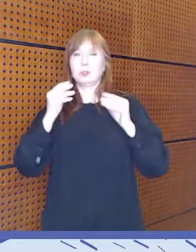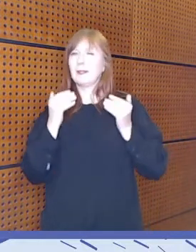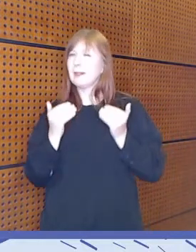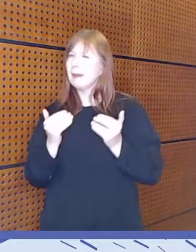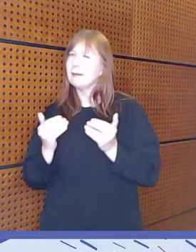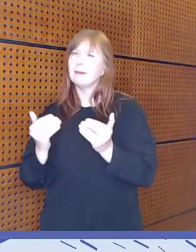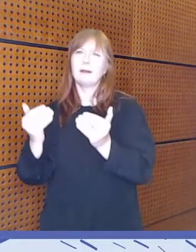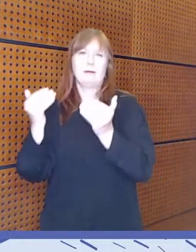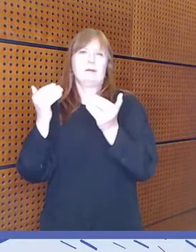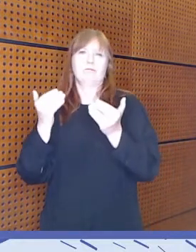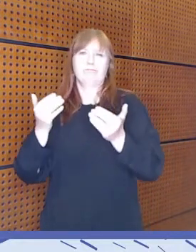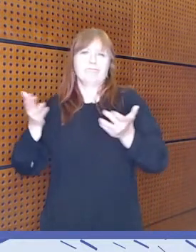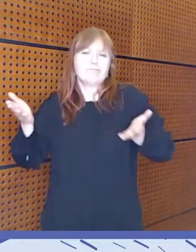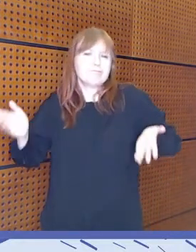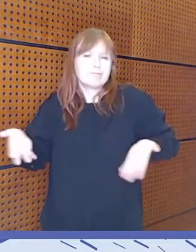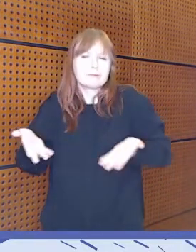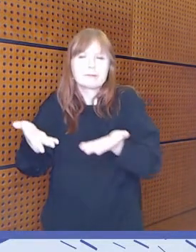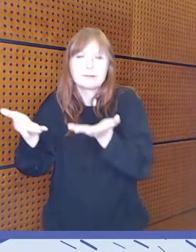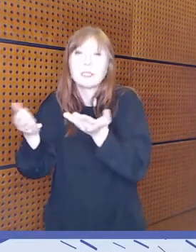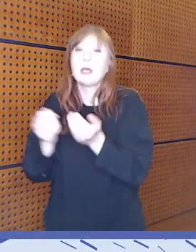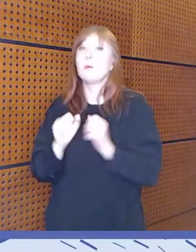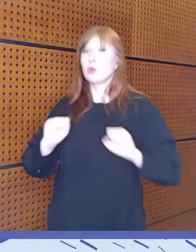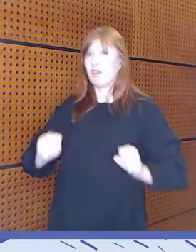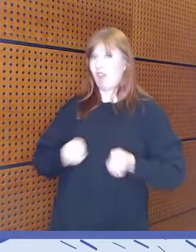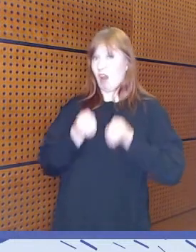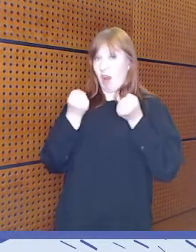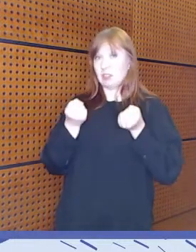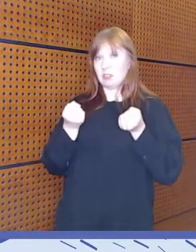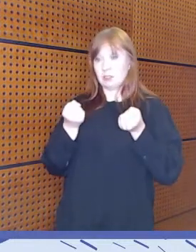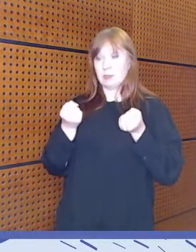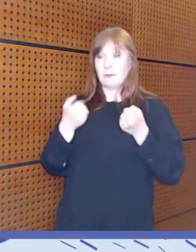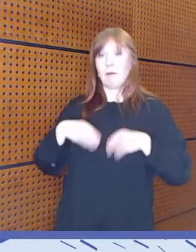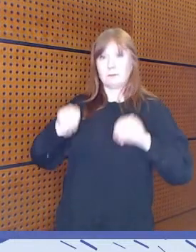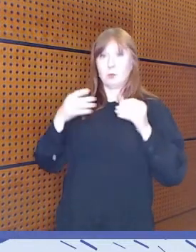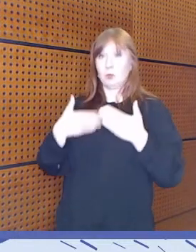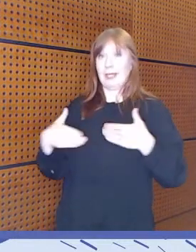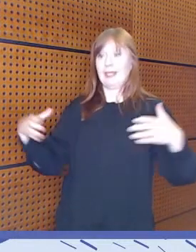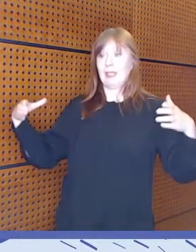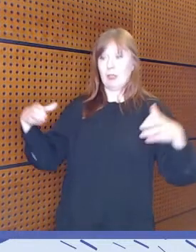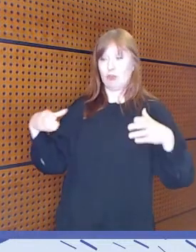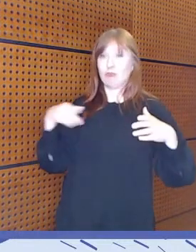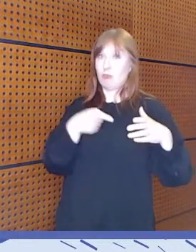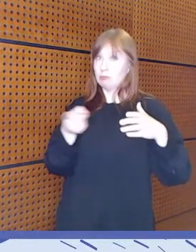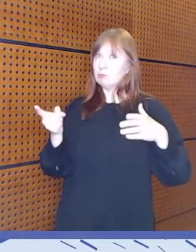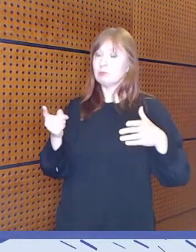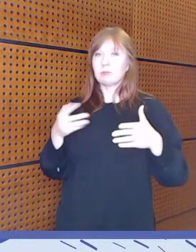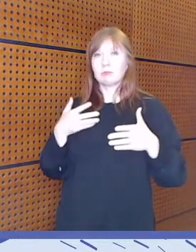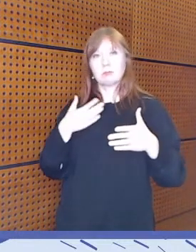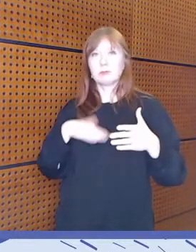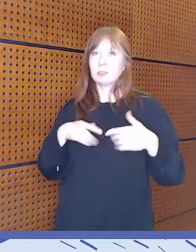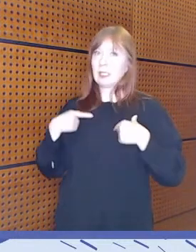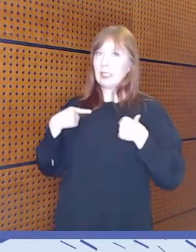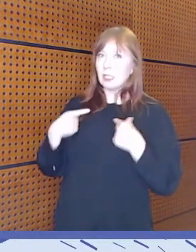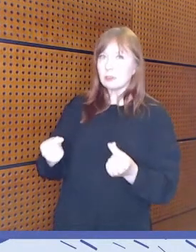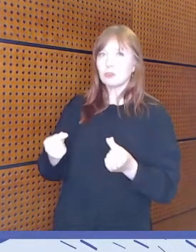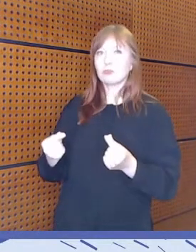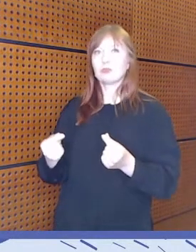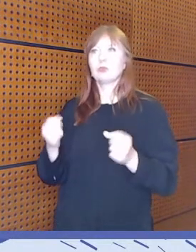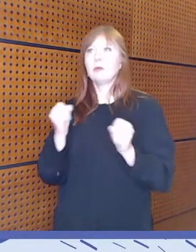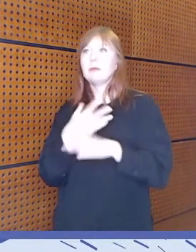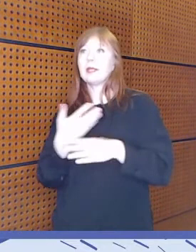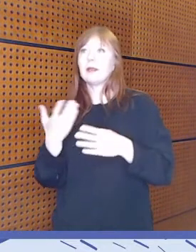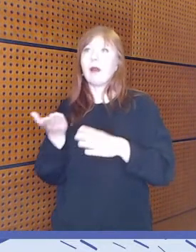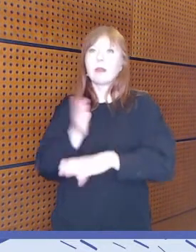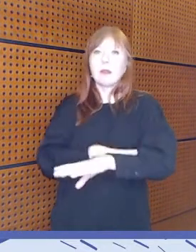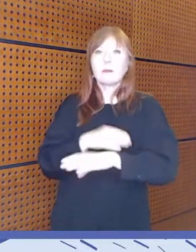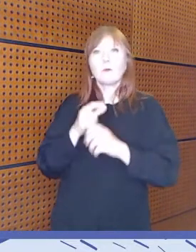eteenpäin. Mutta varhaiskastuksen henkilöstö on myös sitten toisaalta hyvin innolla mukana näissä mediataitoviikoissa.